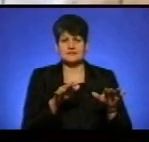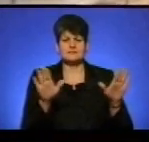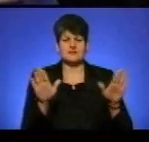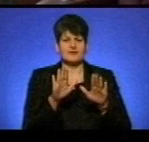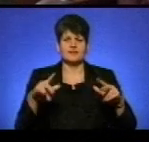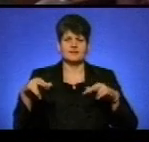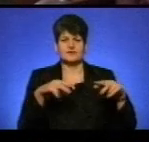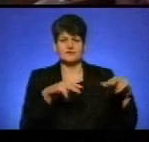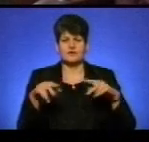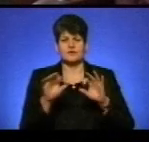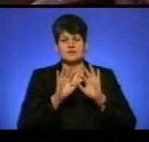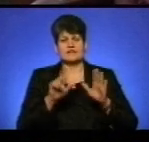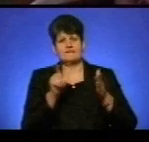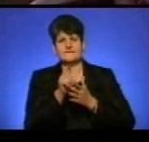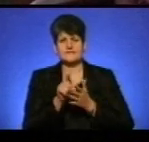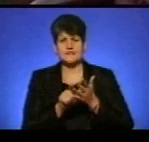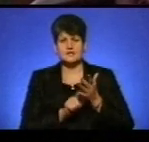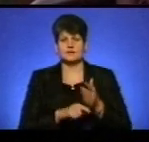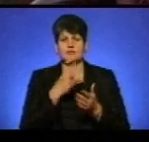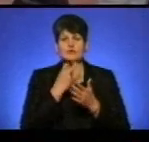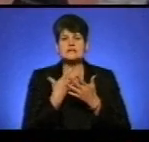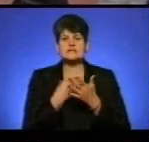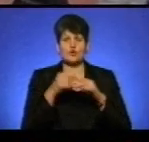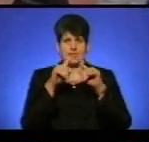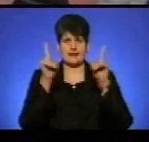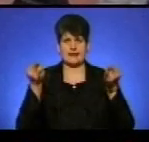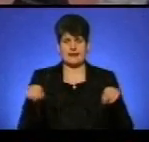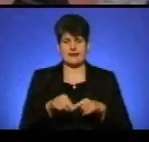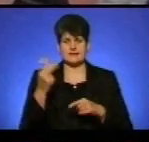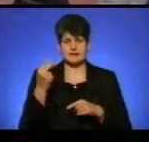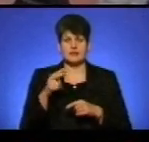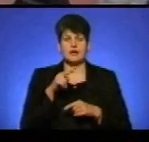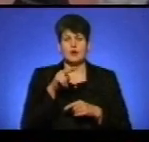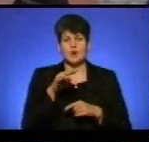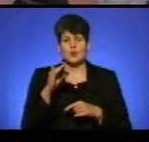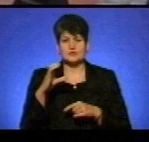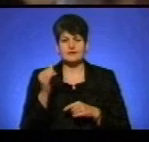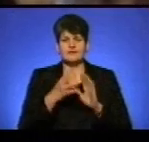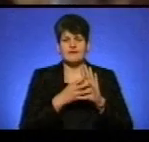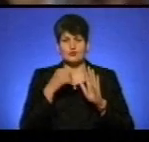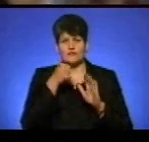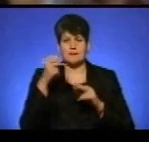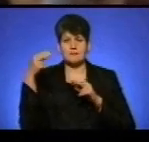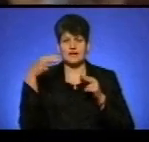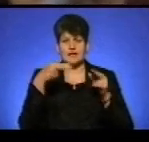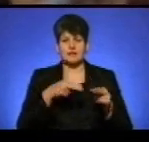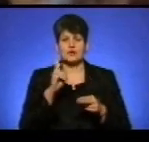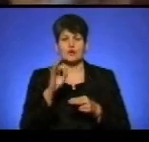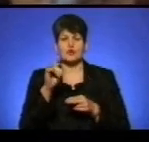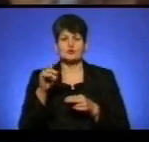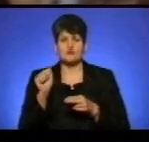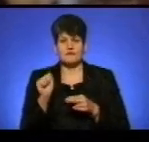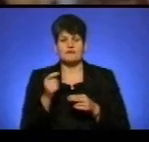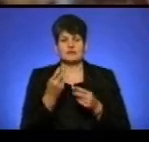співали, танцювали, декламували вірші та показали свої картини. Люсі Полянін 9 років. Дівчинка приїхала з Козови. На бандурі вона